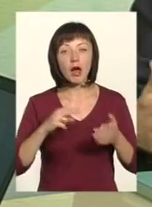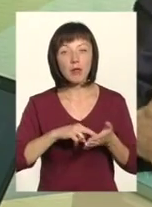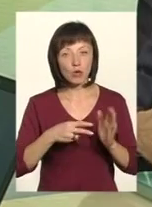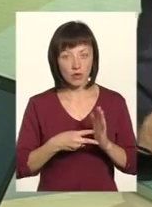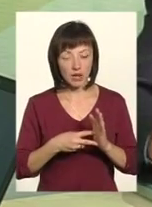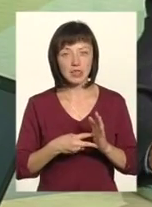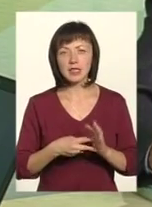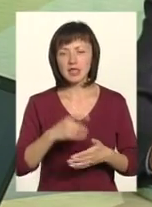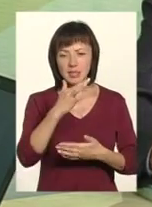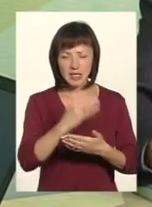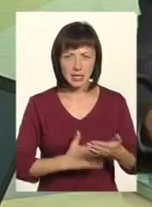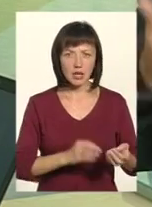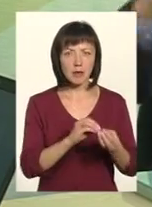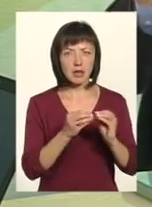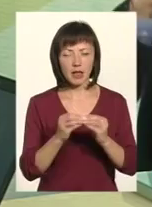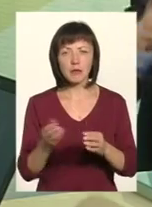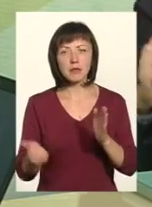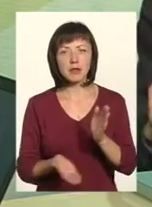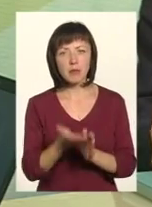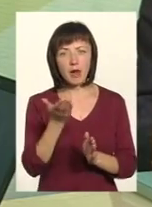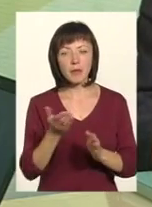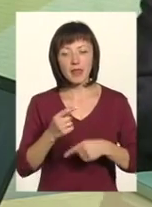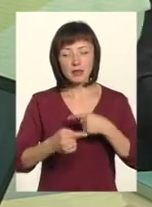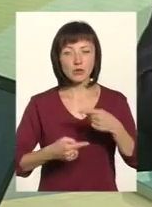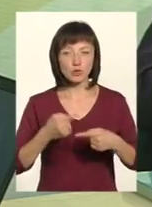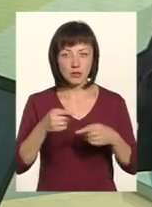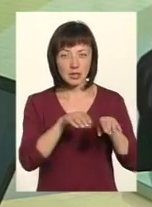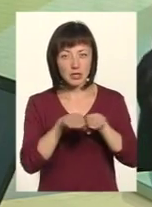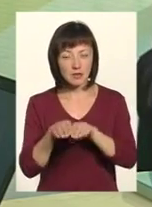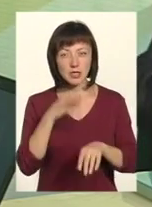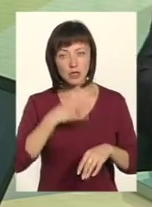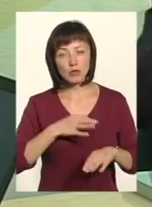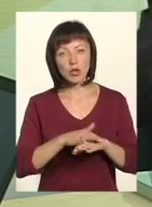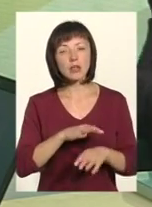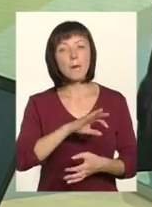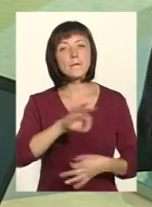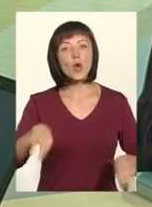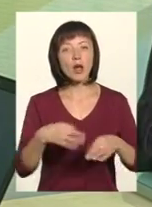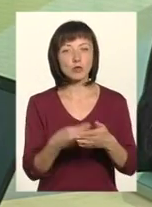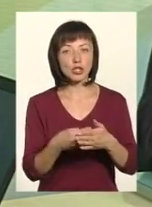Звісно, це є ціла низка питань. Піднімаємося на наступний рівень. Скажіть, будь ласка, проєкт бюджету